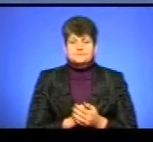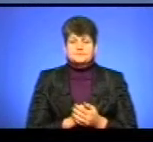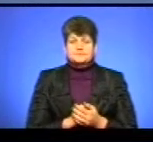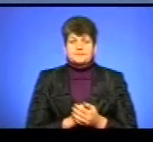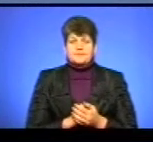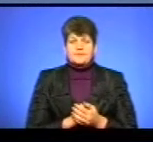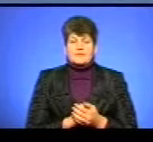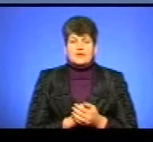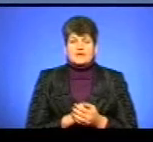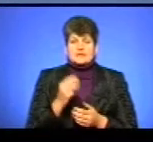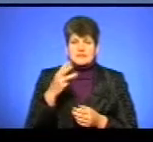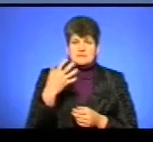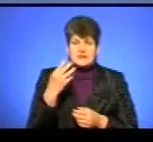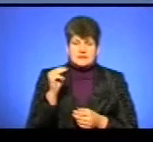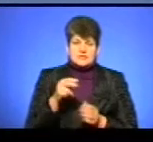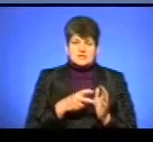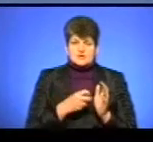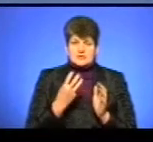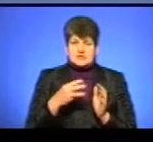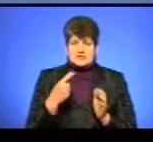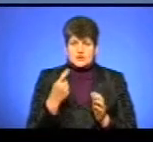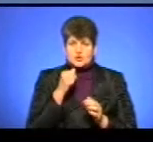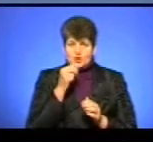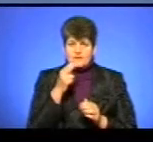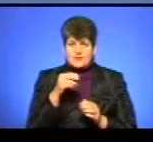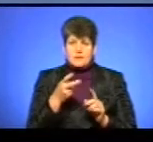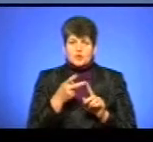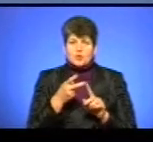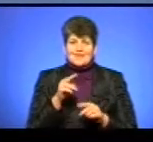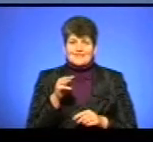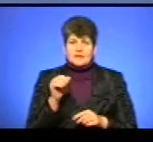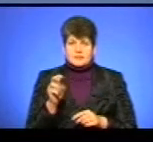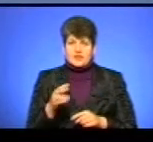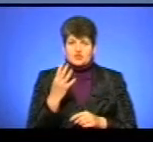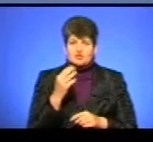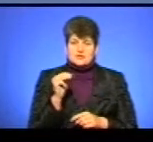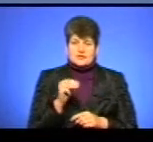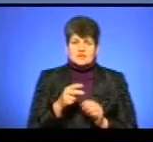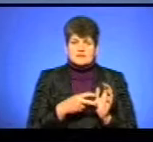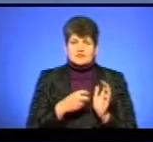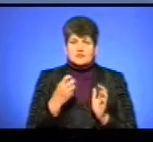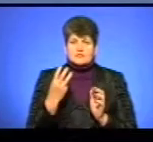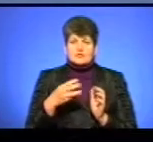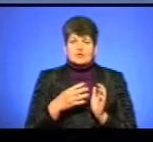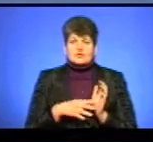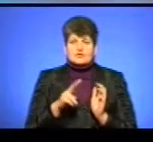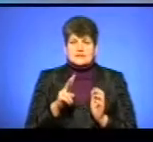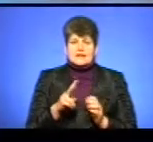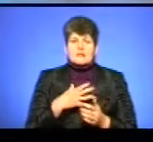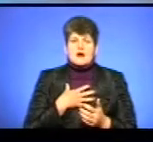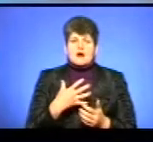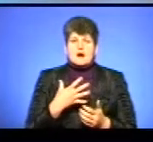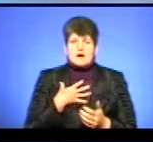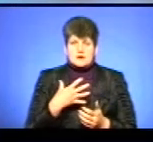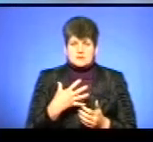як я вже казала, 35731 пацієнт на цукровий діабет другого типу, і 4793 хворих на бронхіальну астму.